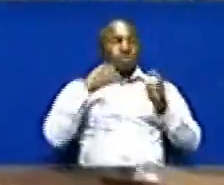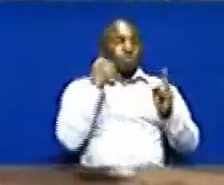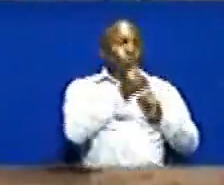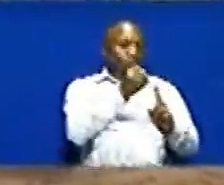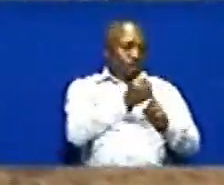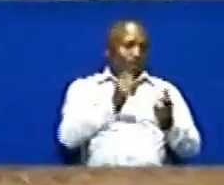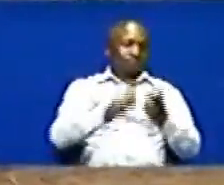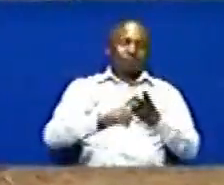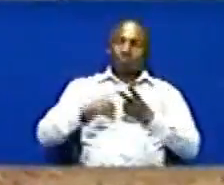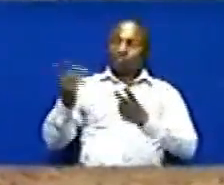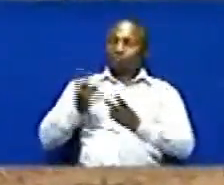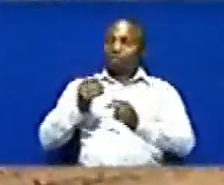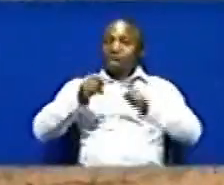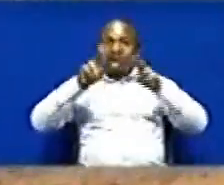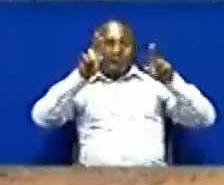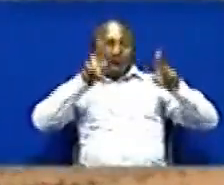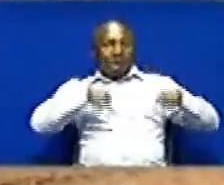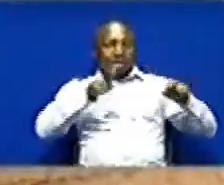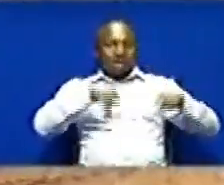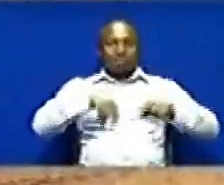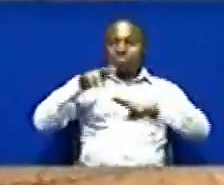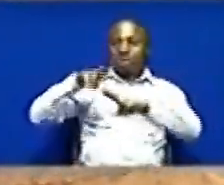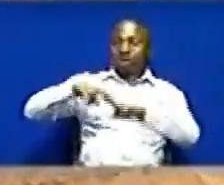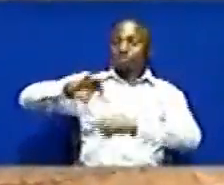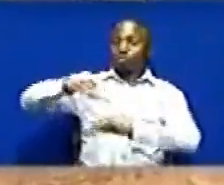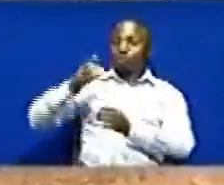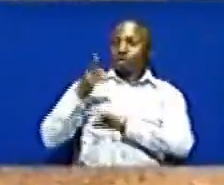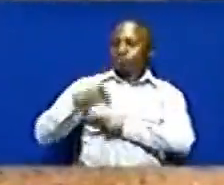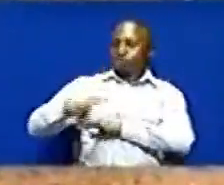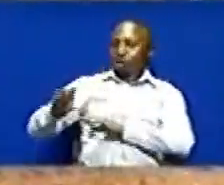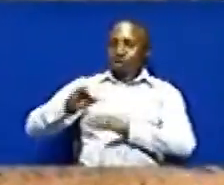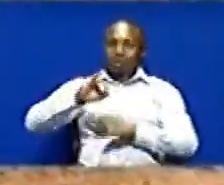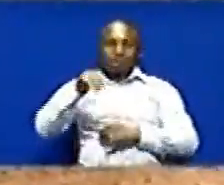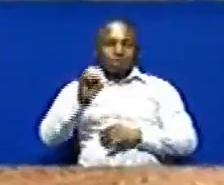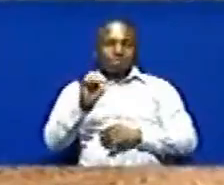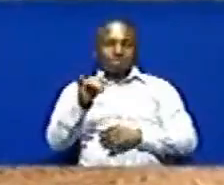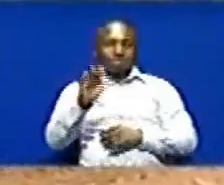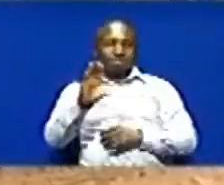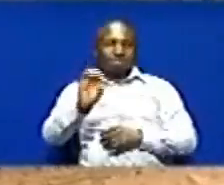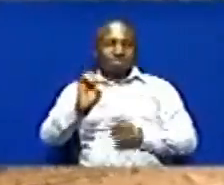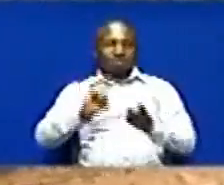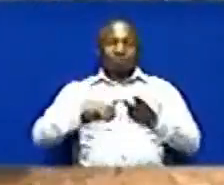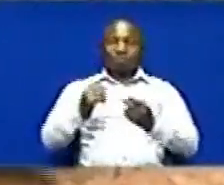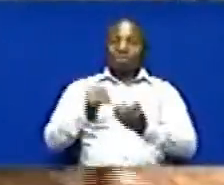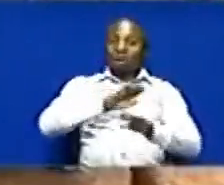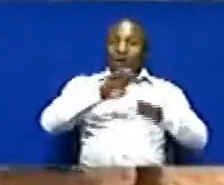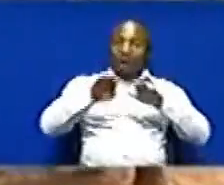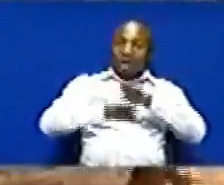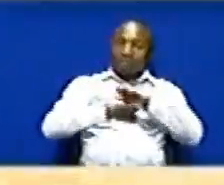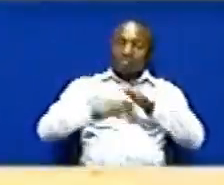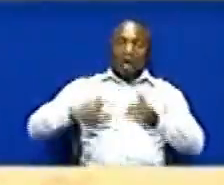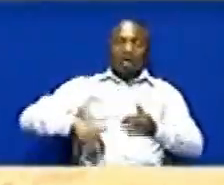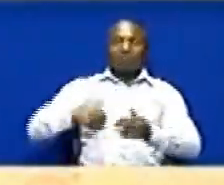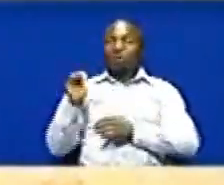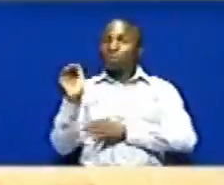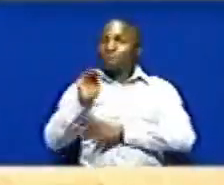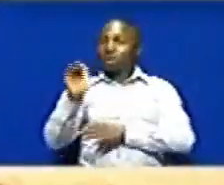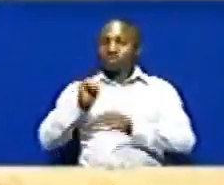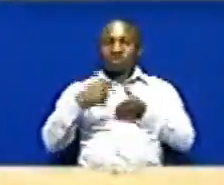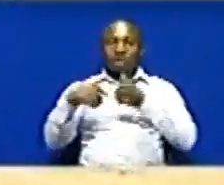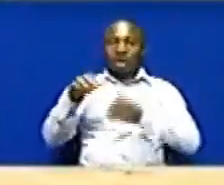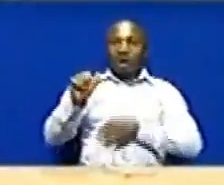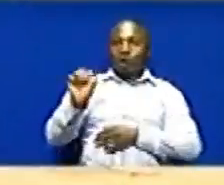Kupande wao hakimu mkazi wa mkwa wakwani Joyce Mushi Pamoja ya na kaimu hafisi upelelezi wa mkwa huu awadhi Chiko